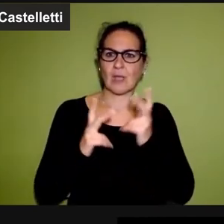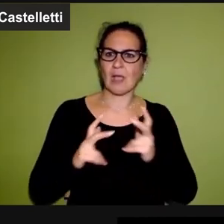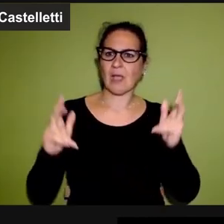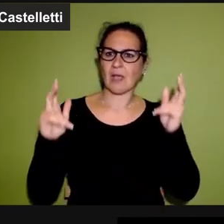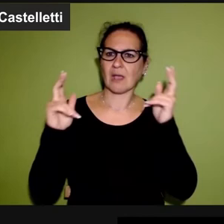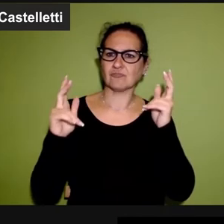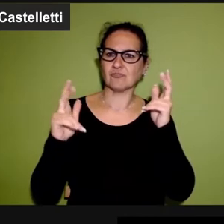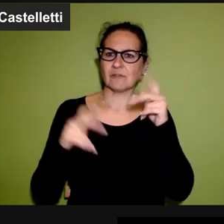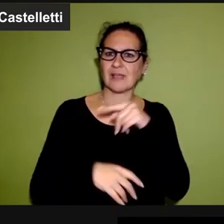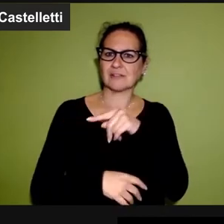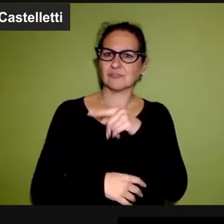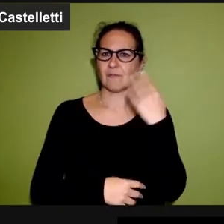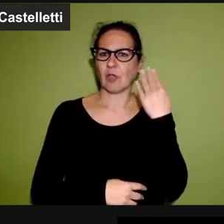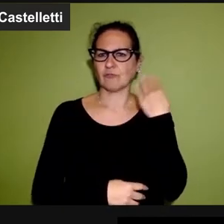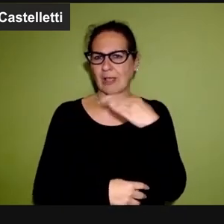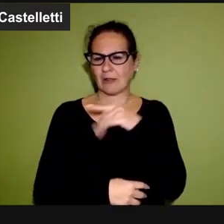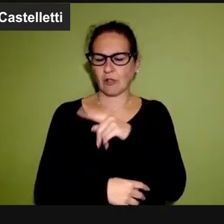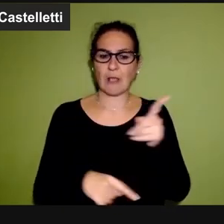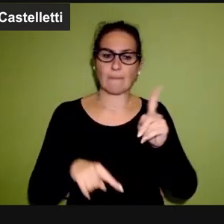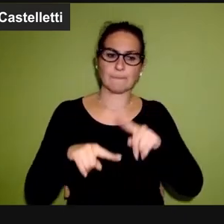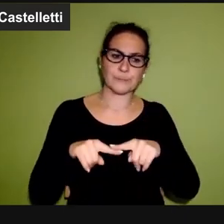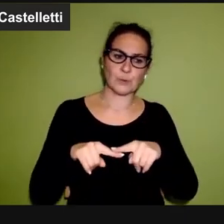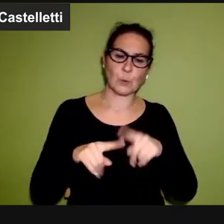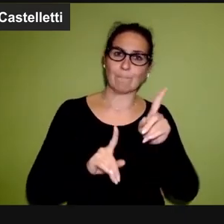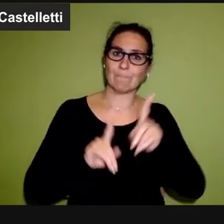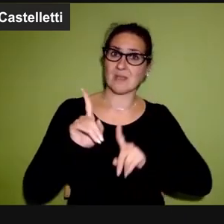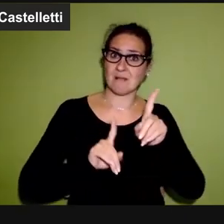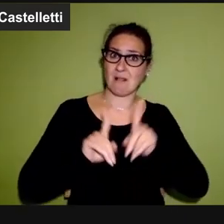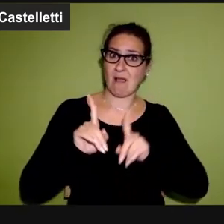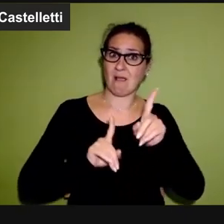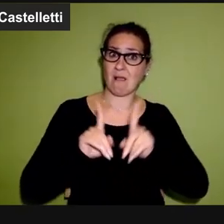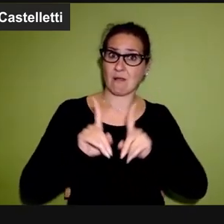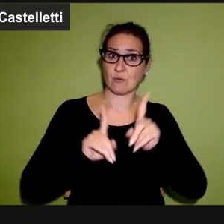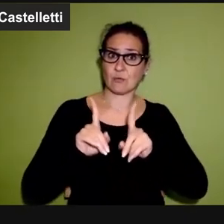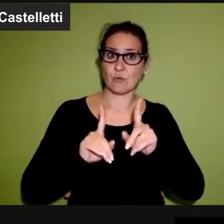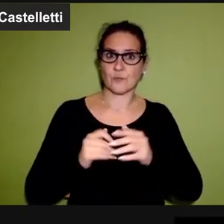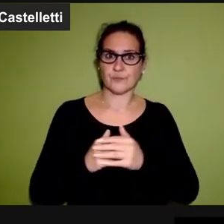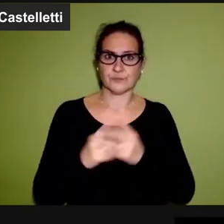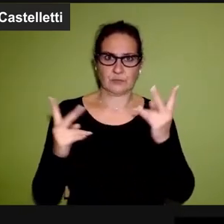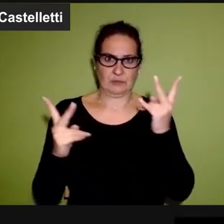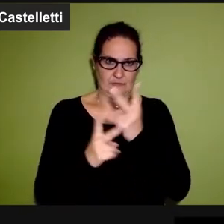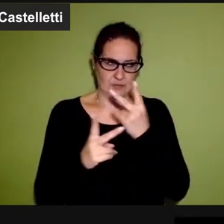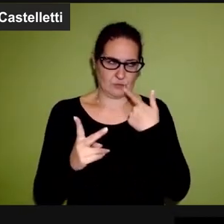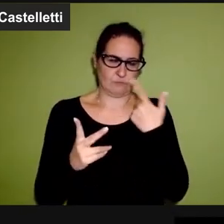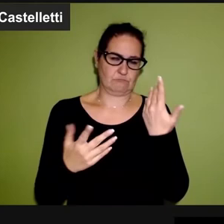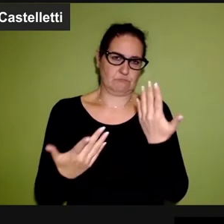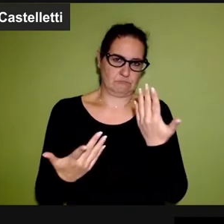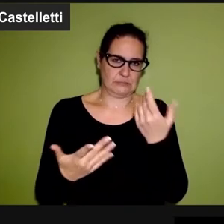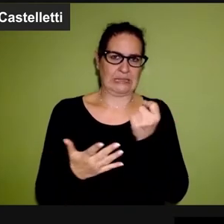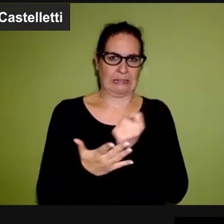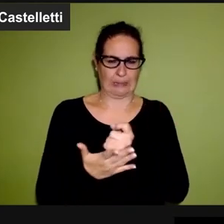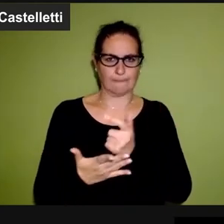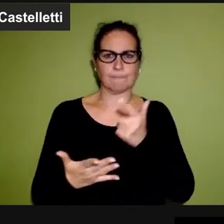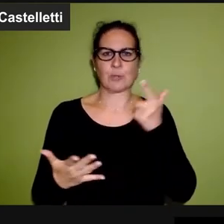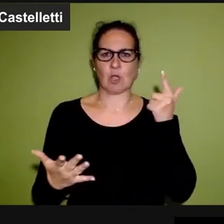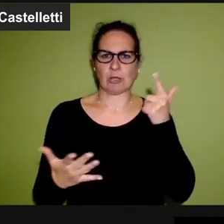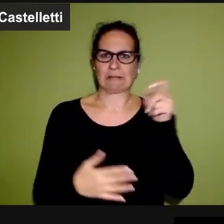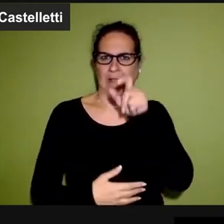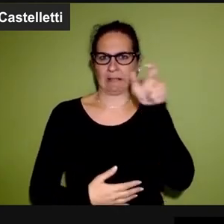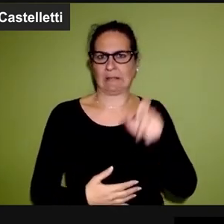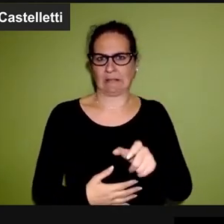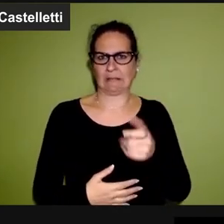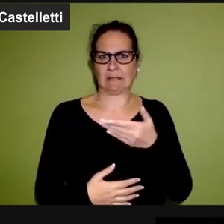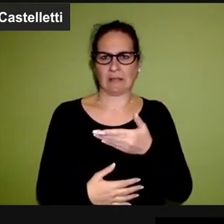arcivescovo di Genova prima e poi arcivescovo di Milano, dopo quindi uno dei porporati più importanti